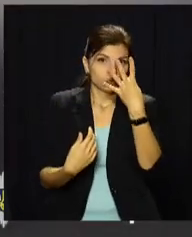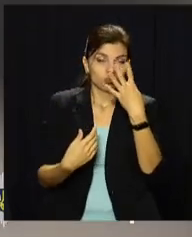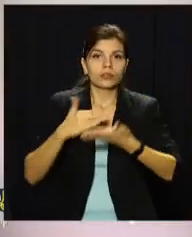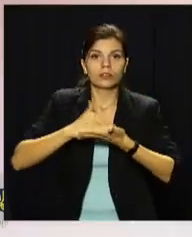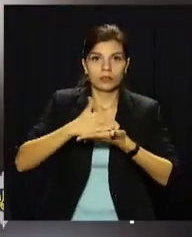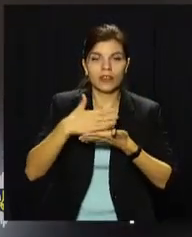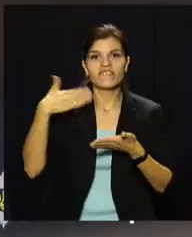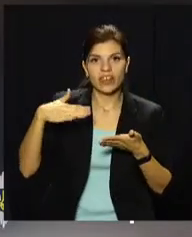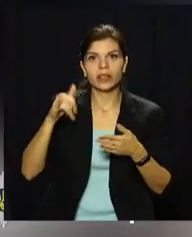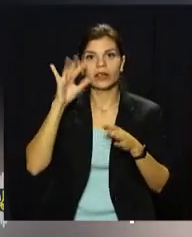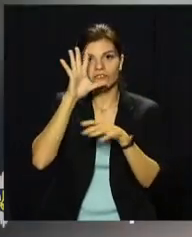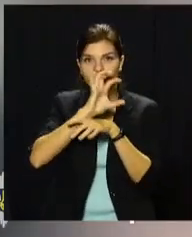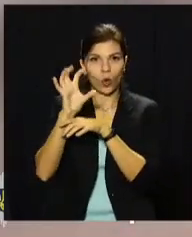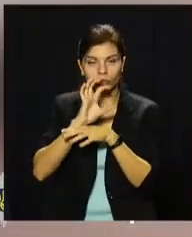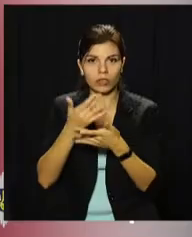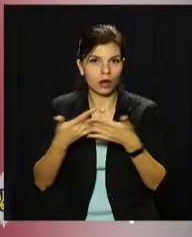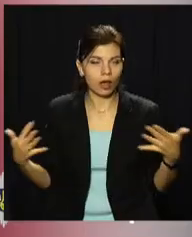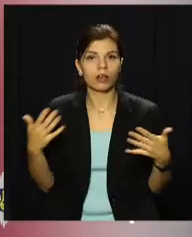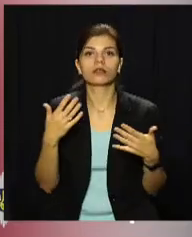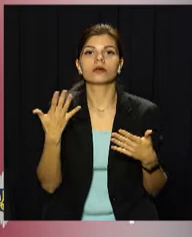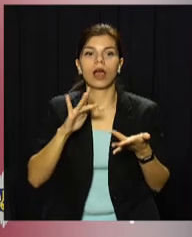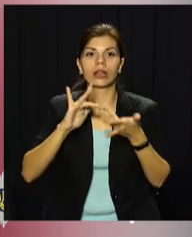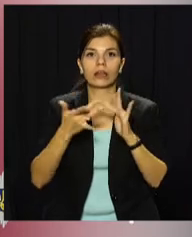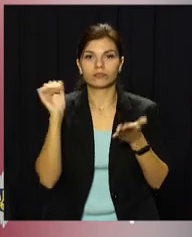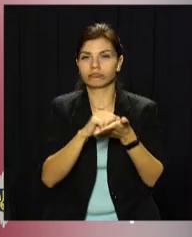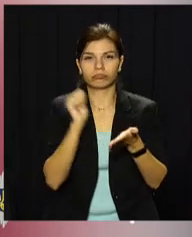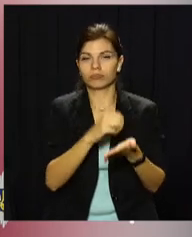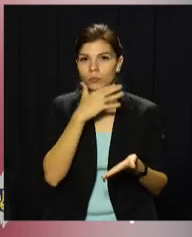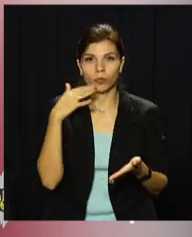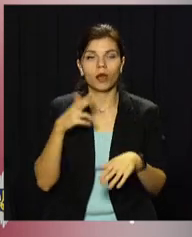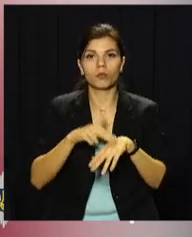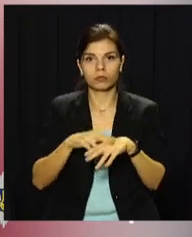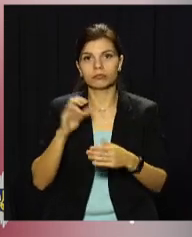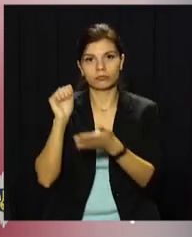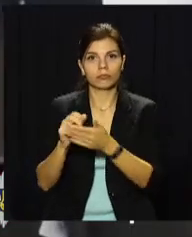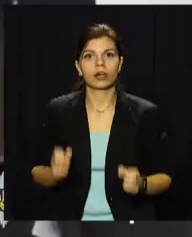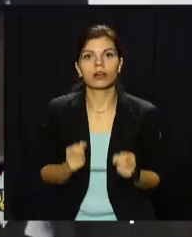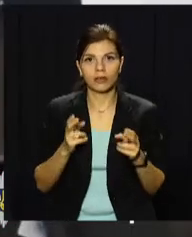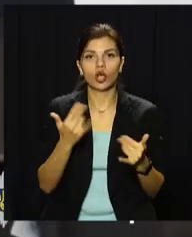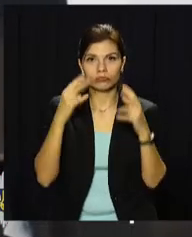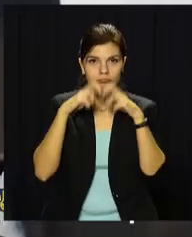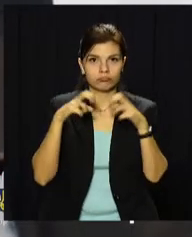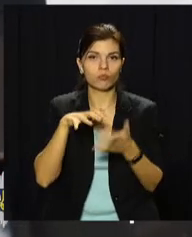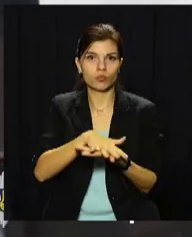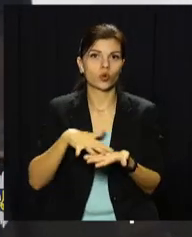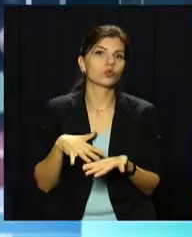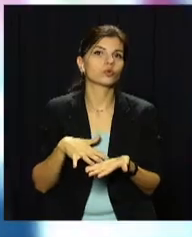відеозаписами та фотографіями, а також техніку. Поліція порушила кримінальне провадження. Триває слідство.